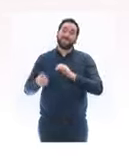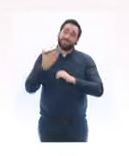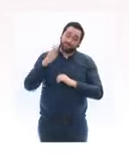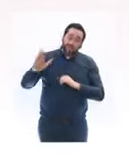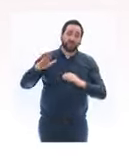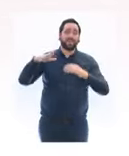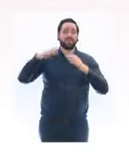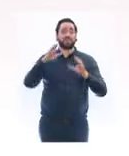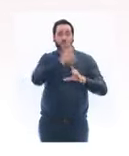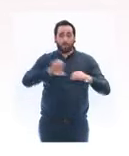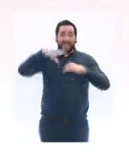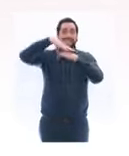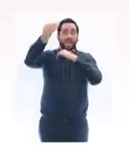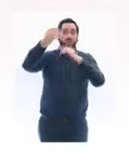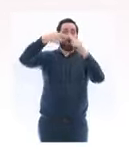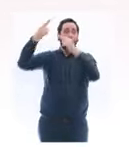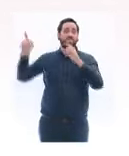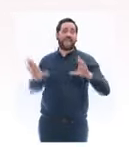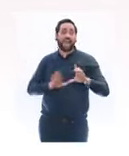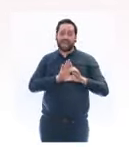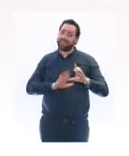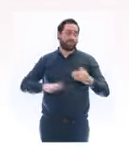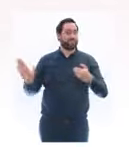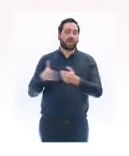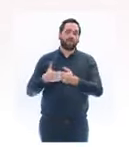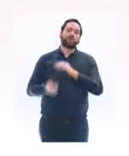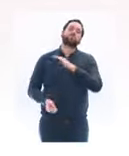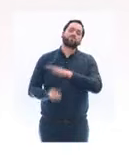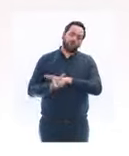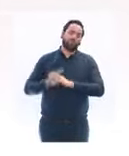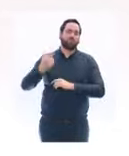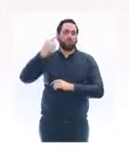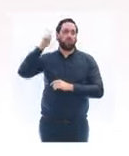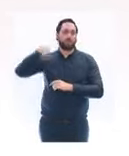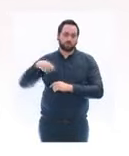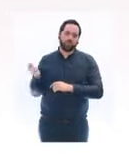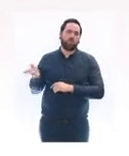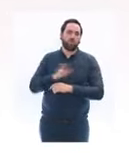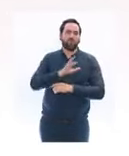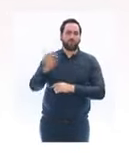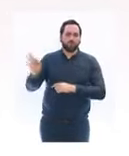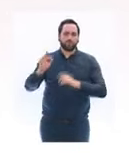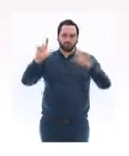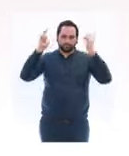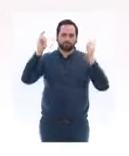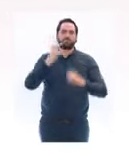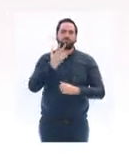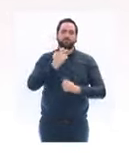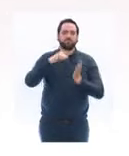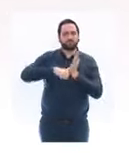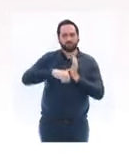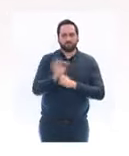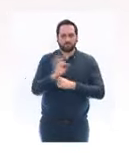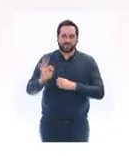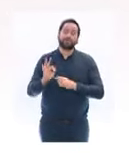sauf pour les déplacements des ressortissants français et des résidents en France sous couvert de la pratique de tests.